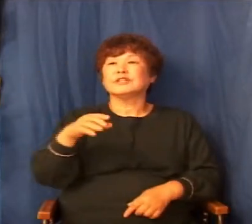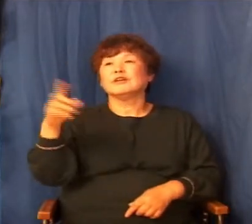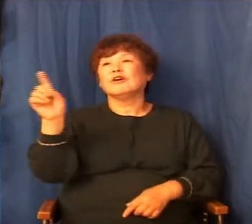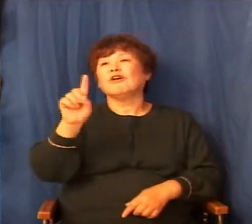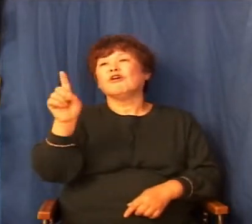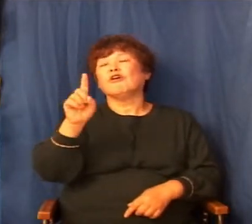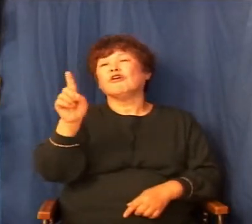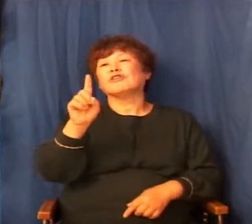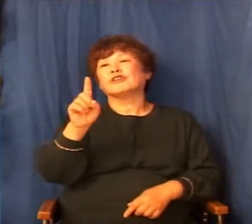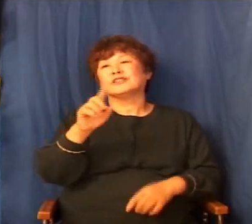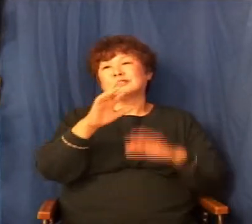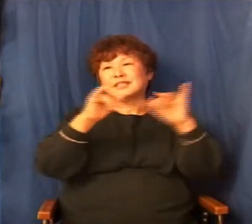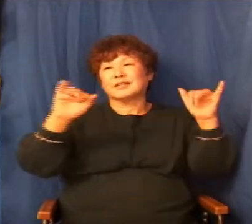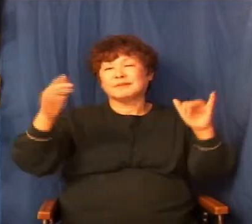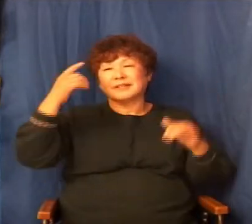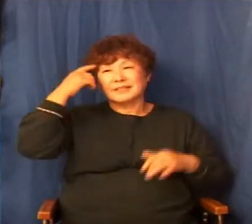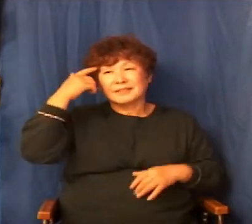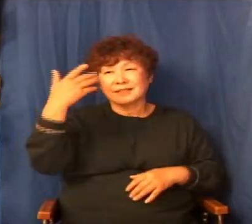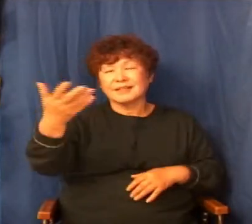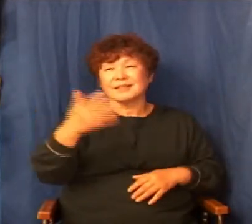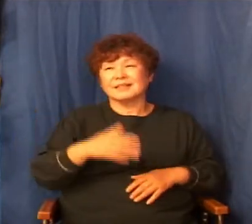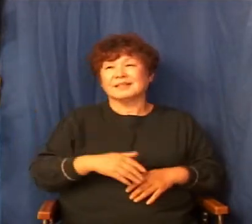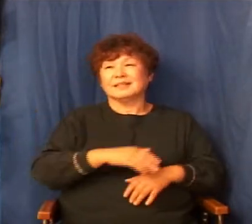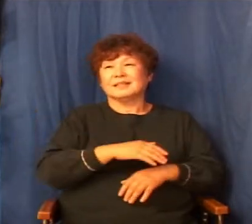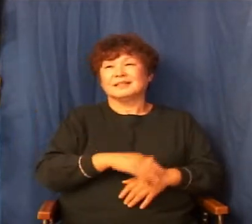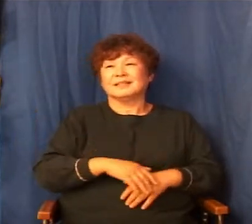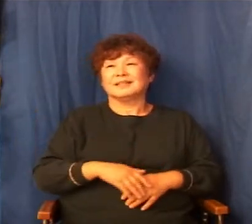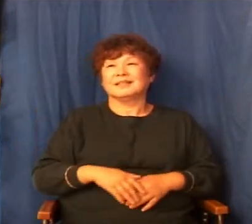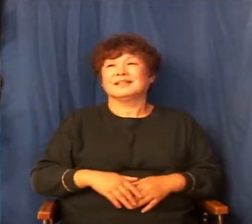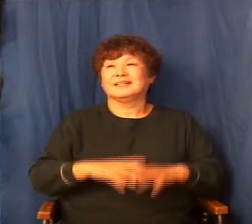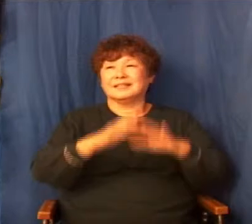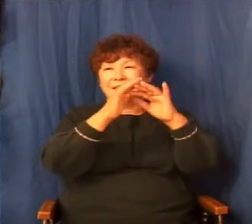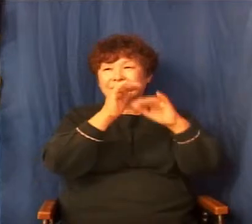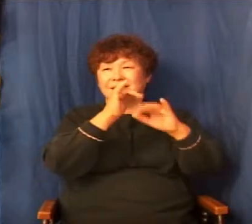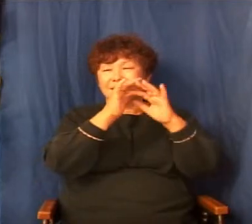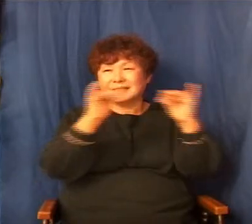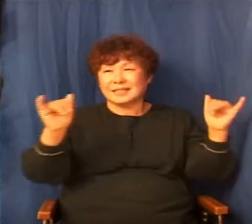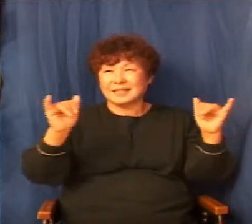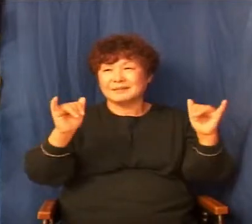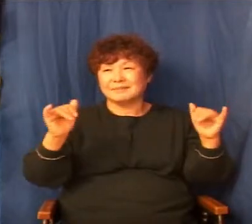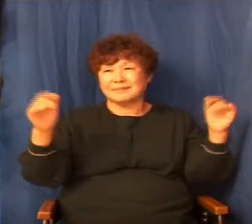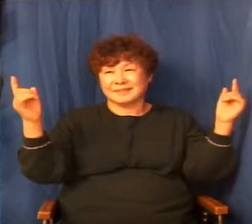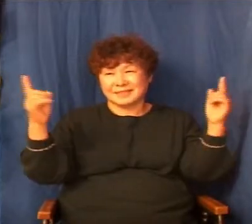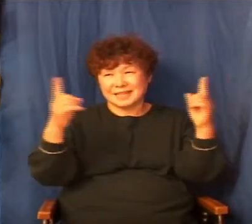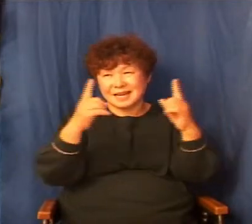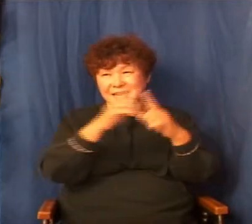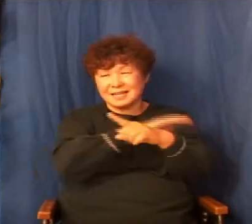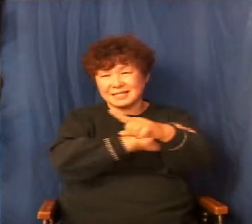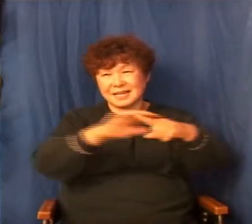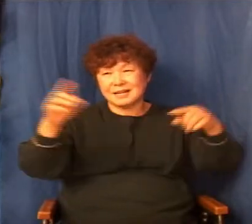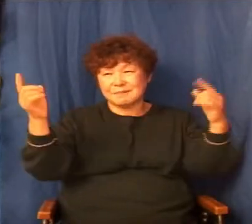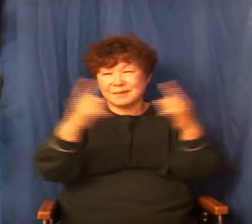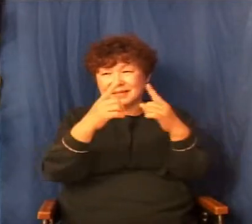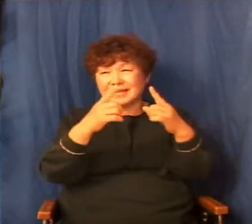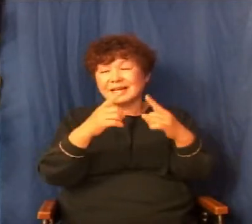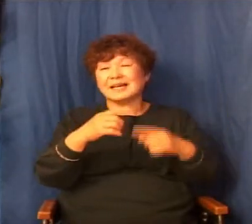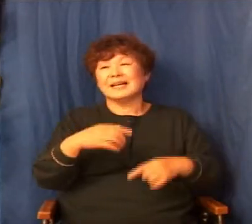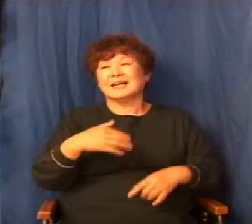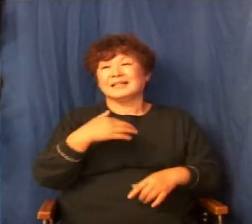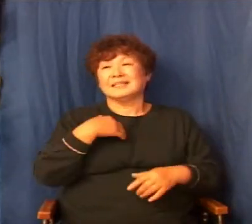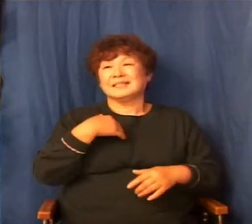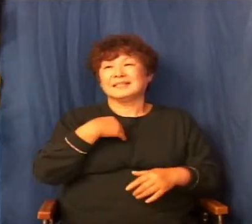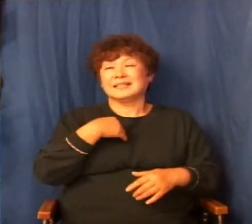잘 만난 사람이 되어야 될 줄은 있어요. 재수 없이 걸리면 안 되는 사람이 되면 안 됩니다. 사람 잘 만났다.